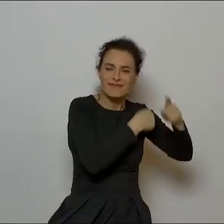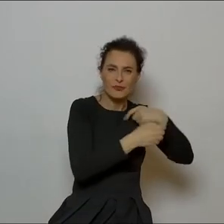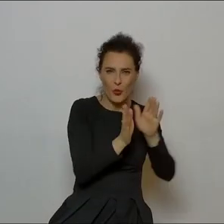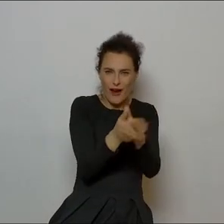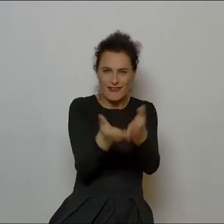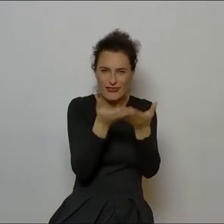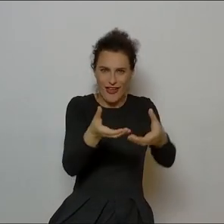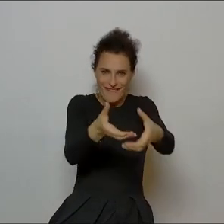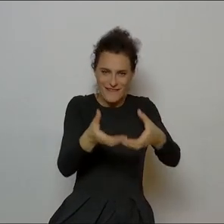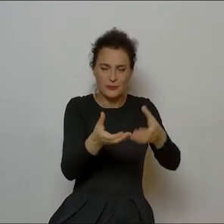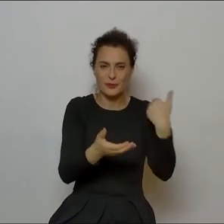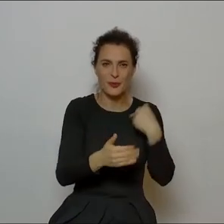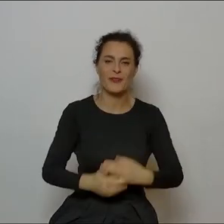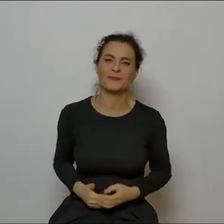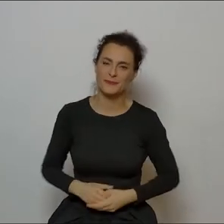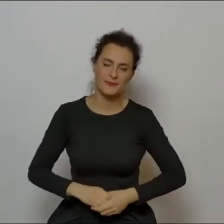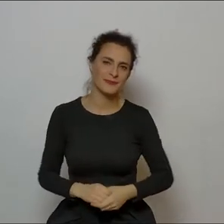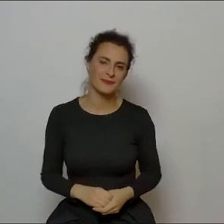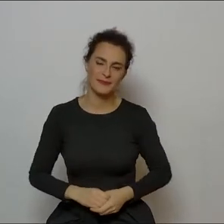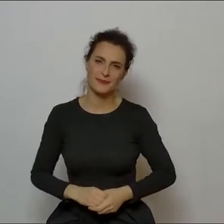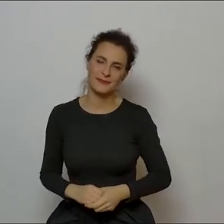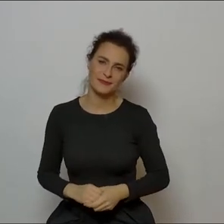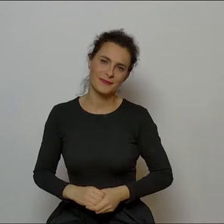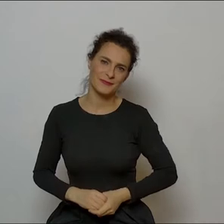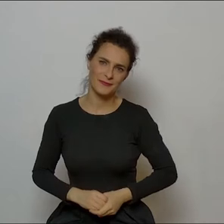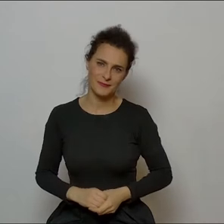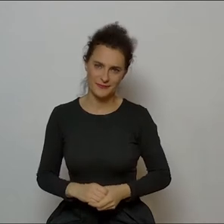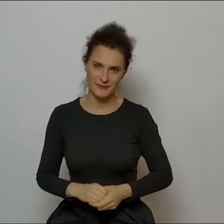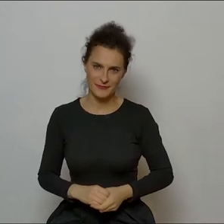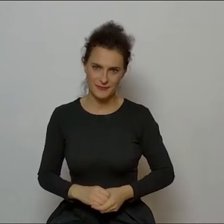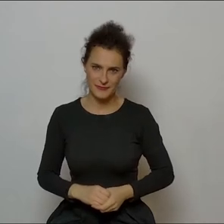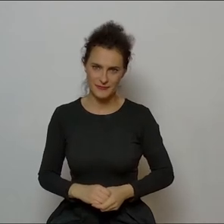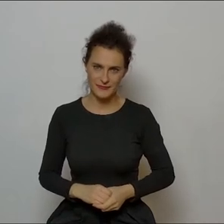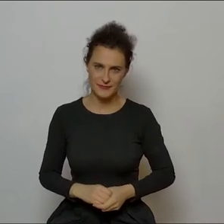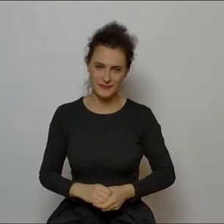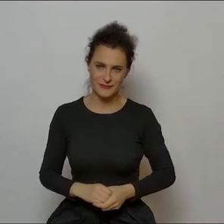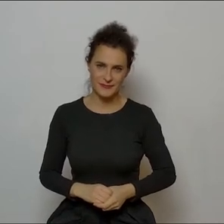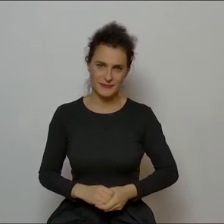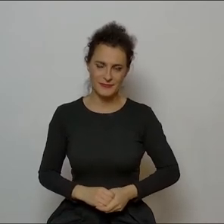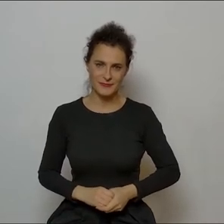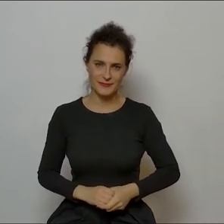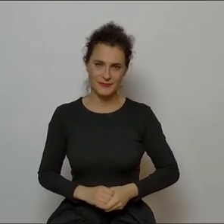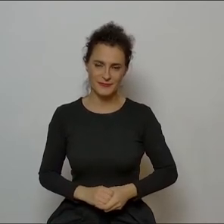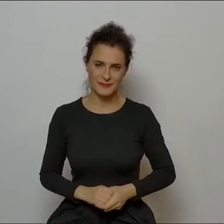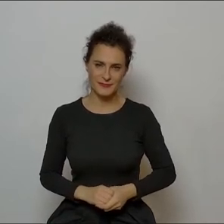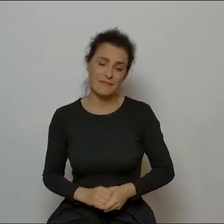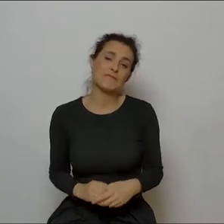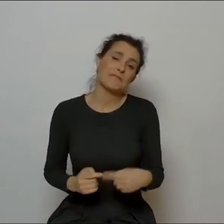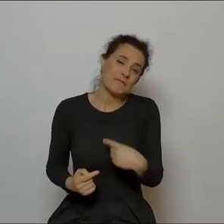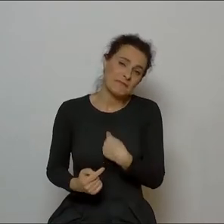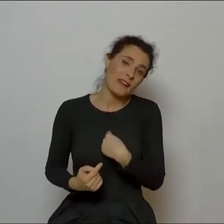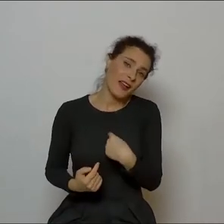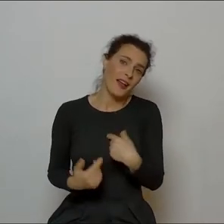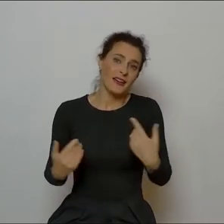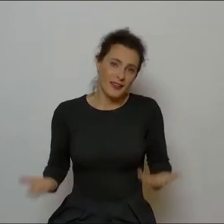I pewnie też tutaj myślę, że jestem poniekąd